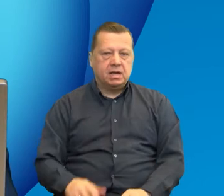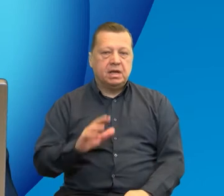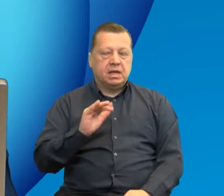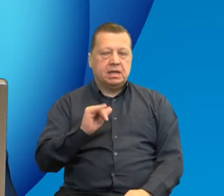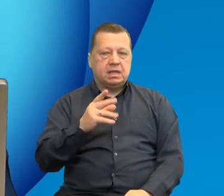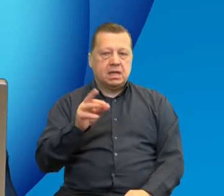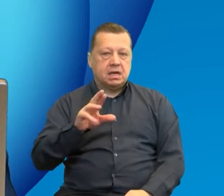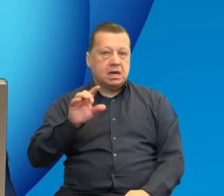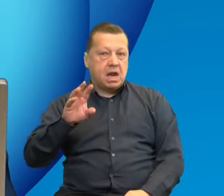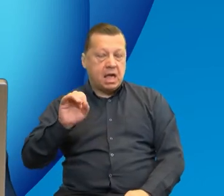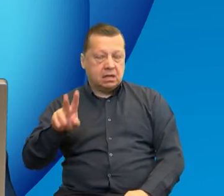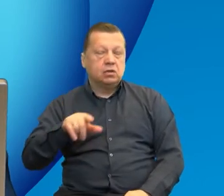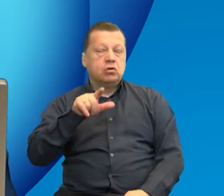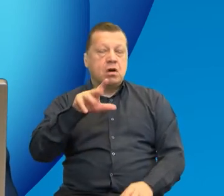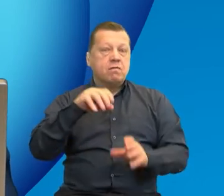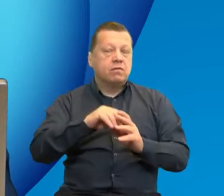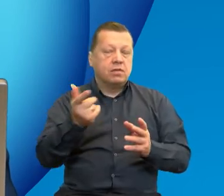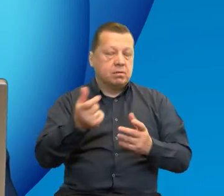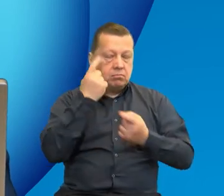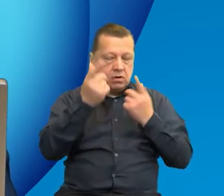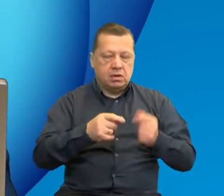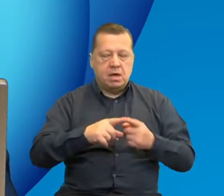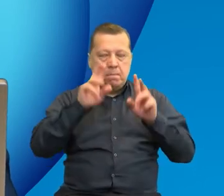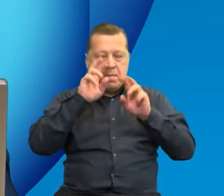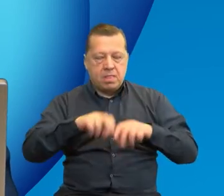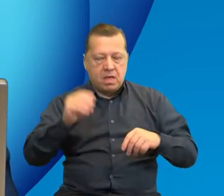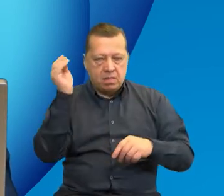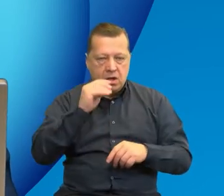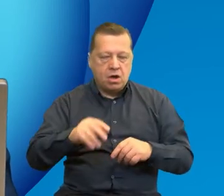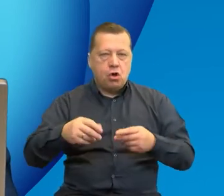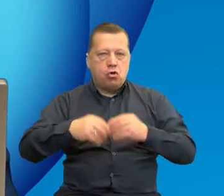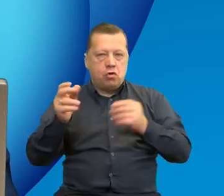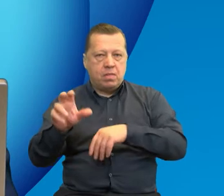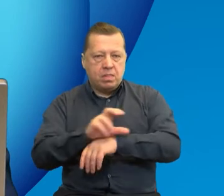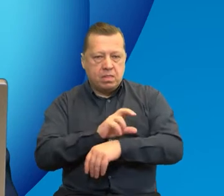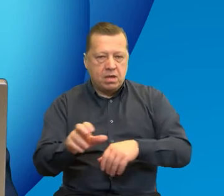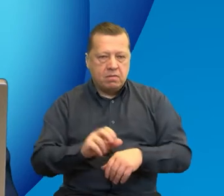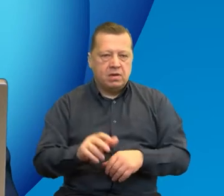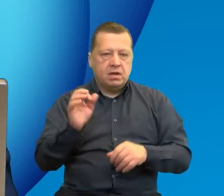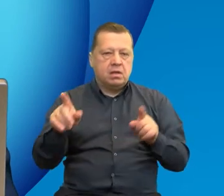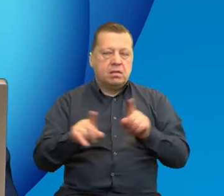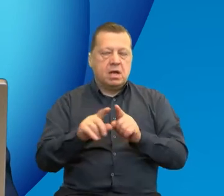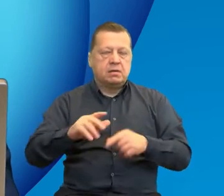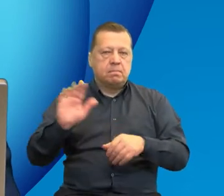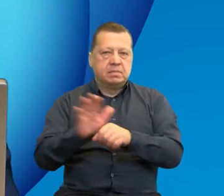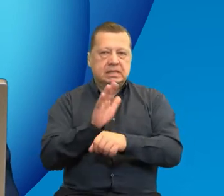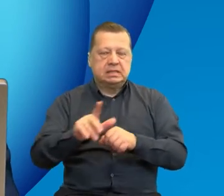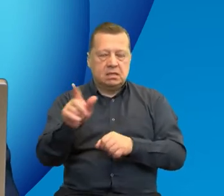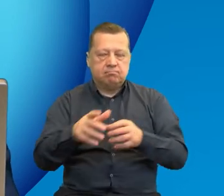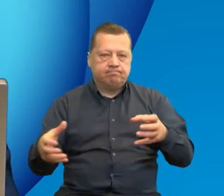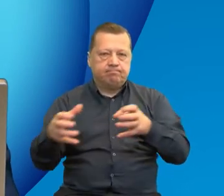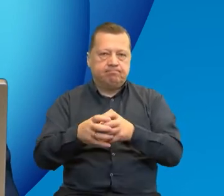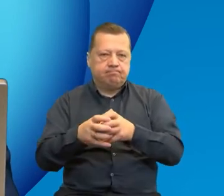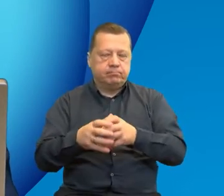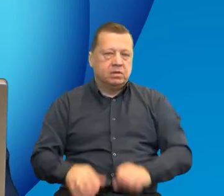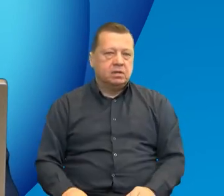nowatorskie rozwiązania, na badania naukowe również, na rozwój technologiczny, a także konkurencyjność przedsiębiorstw. I